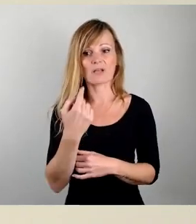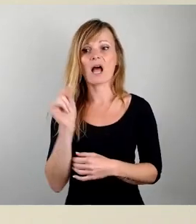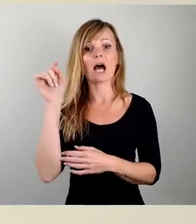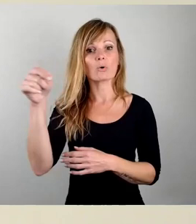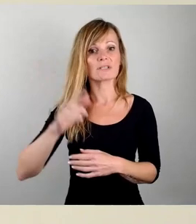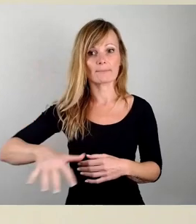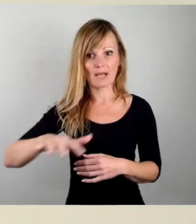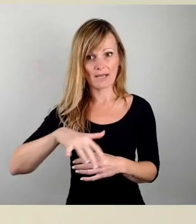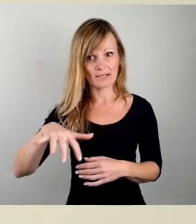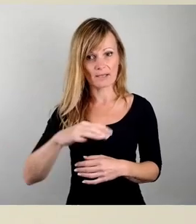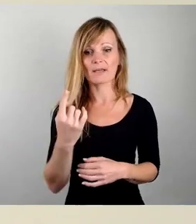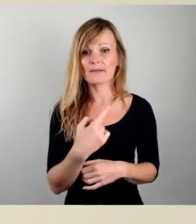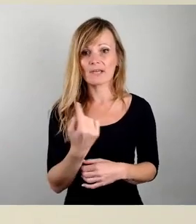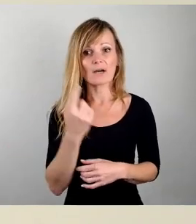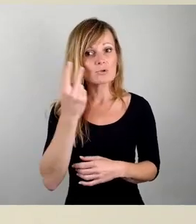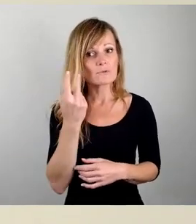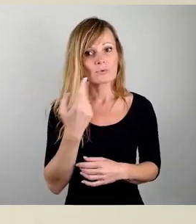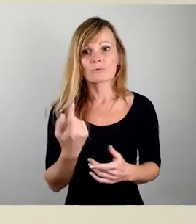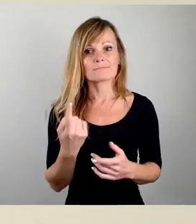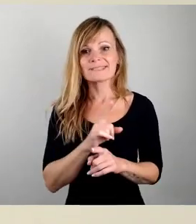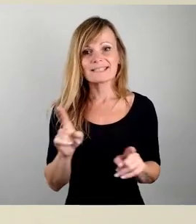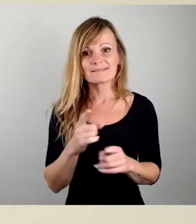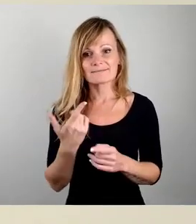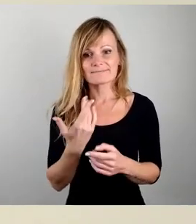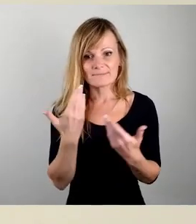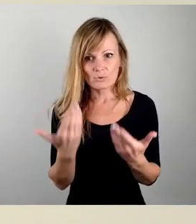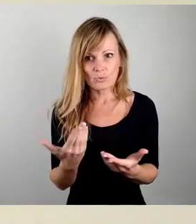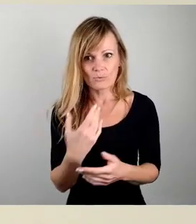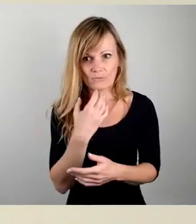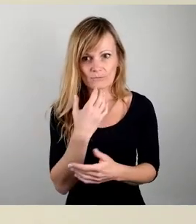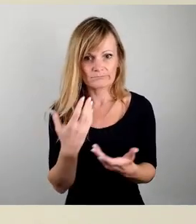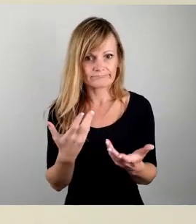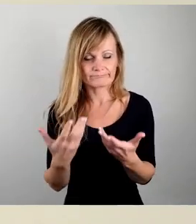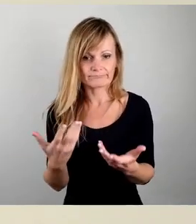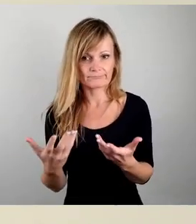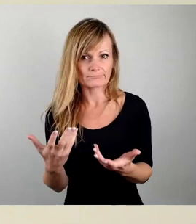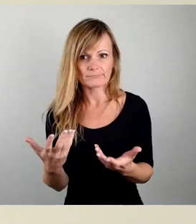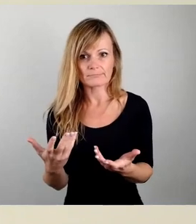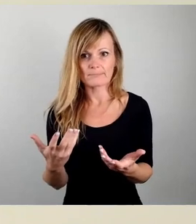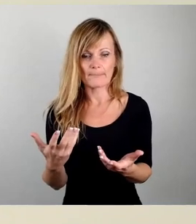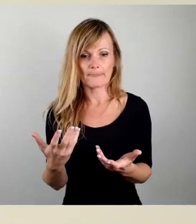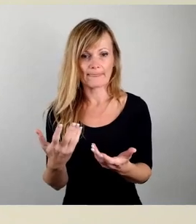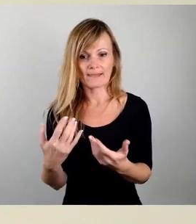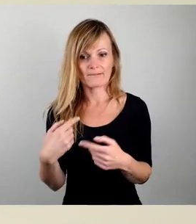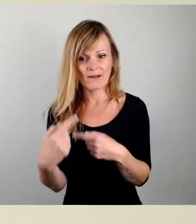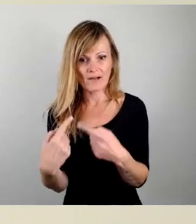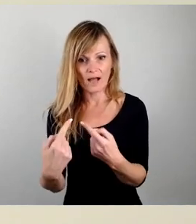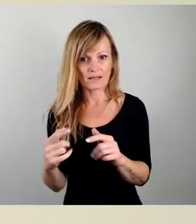kurzfristig überhaupt nicht die Intention haben, hier ins Verfahren zu gehen.